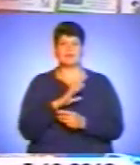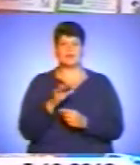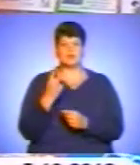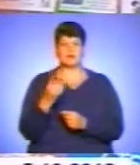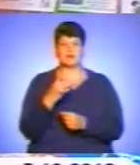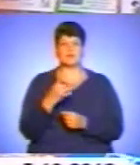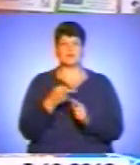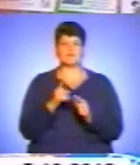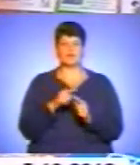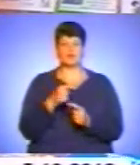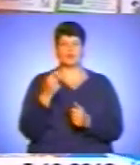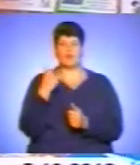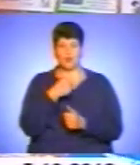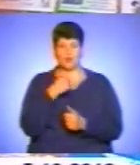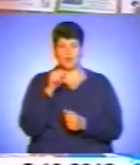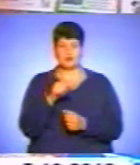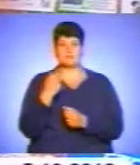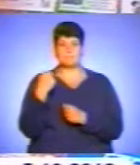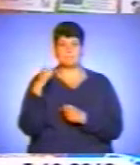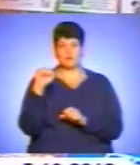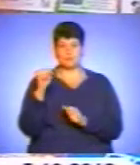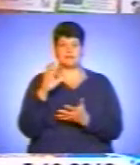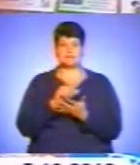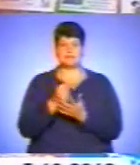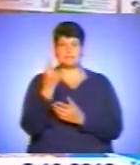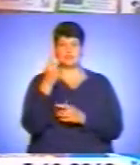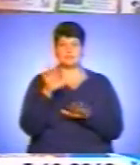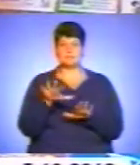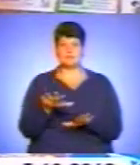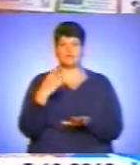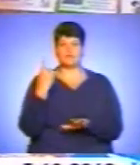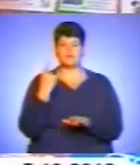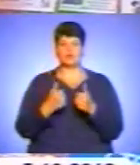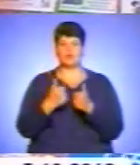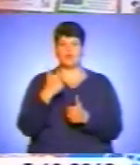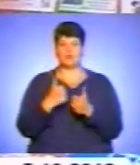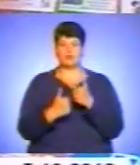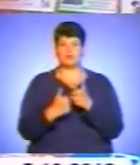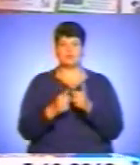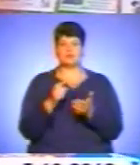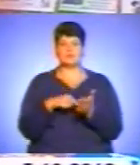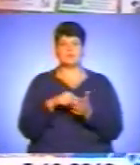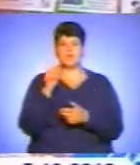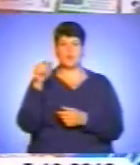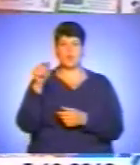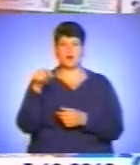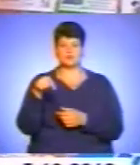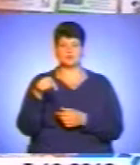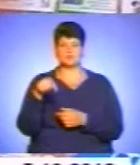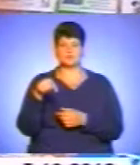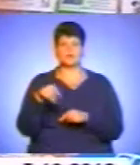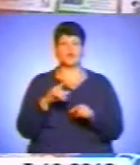раз. І в цьому році перемогла і зайняла перше місце в обласному конкурсі у місті Луганську. Дуже